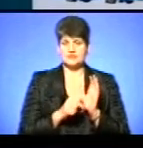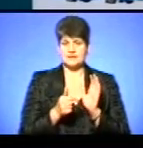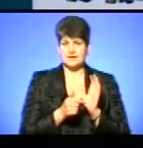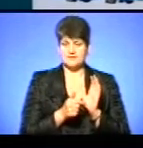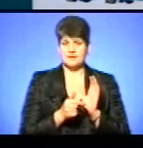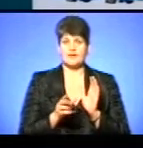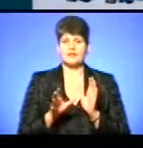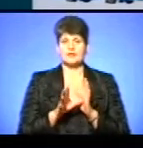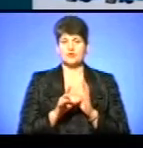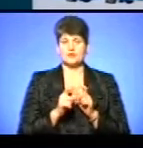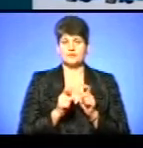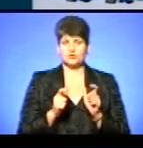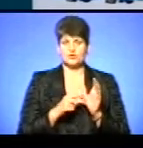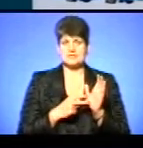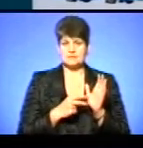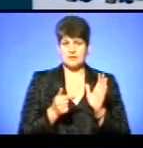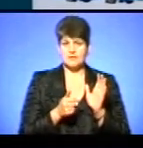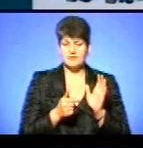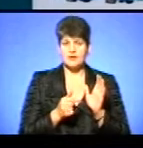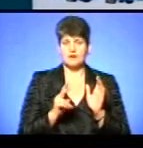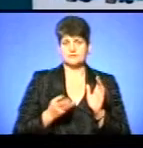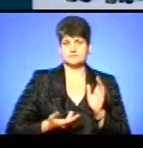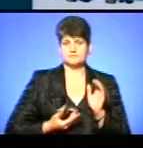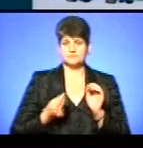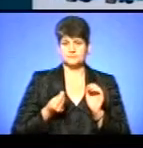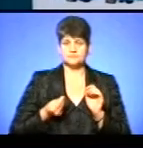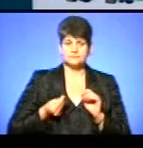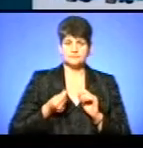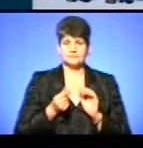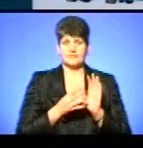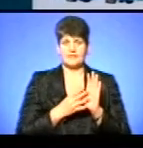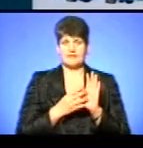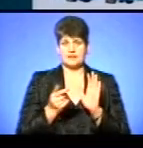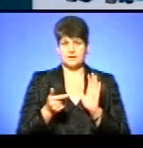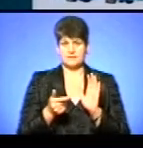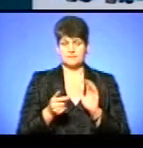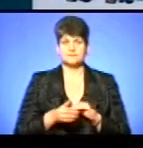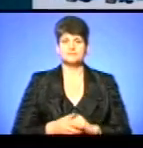електронного квитка по 7 гривень і готівкою розраховуватимуться по 9 гривень.